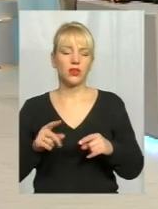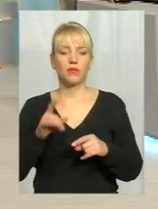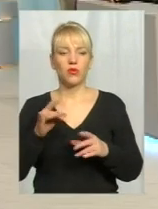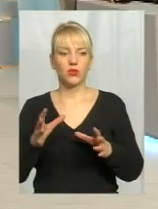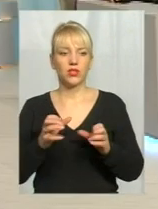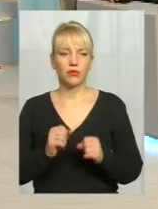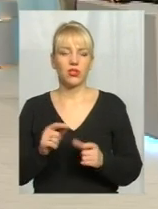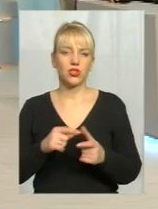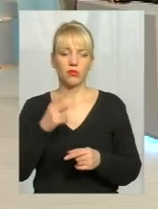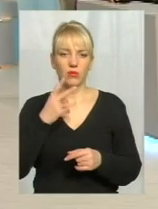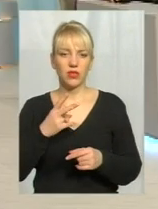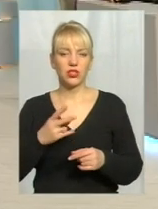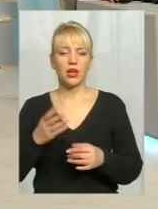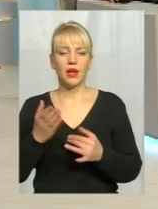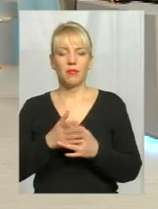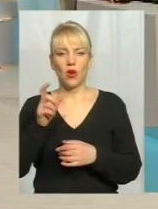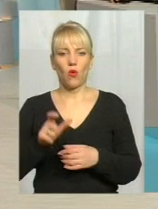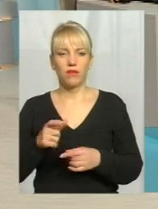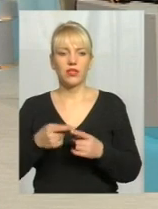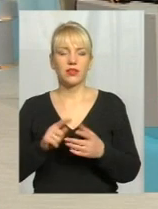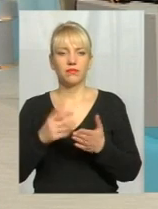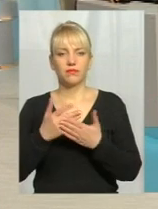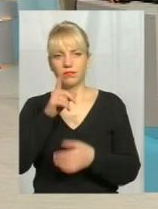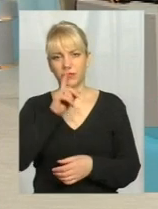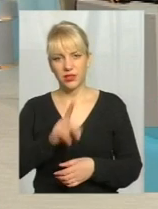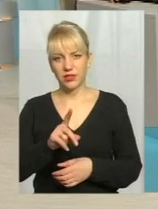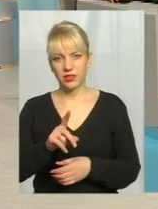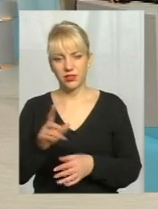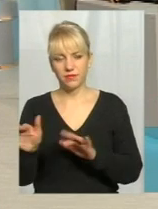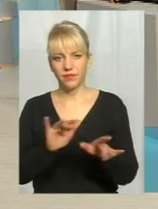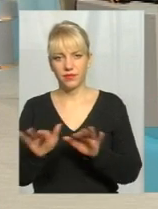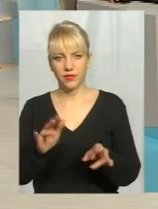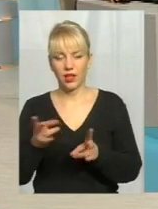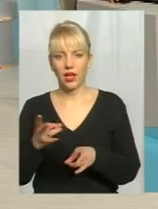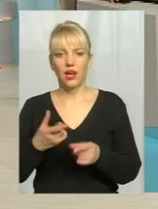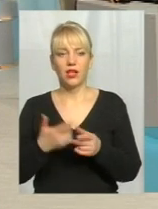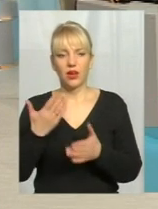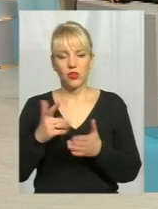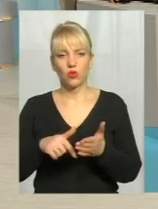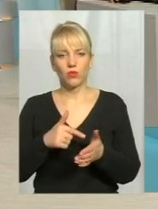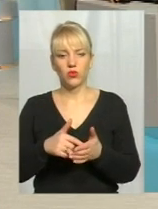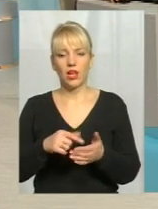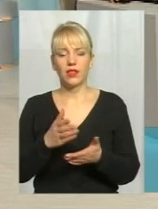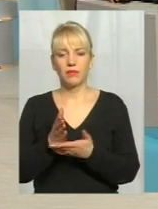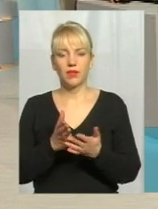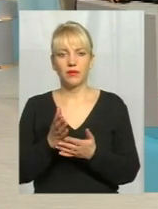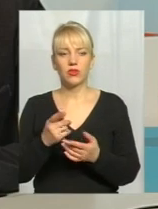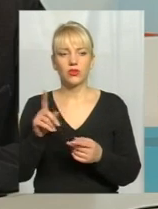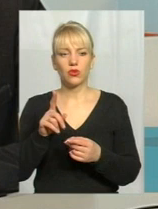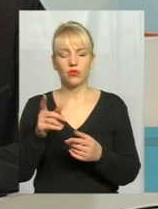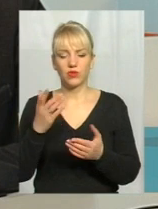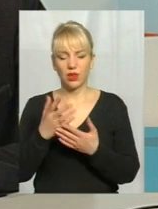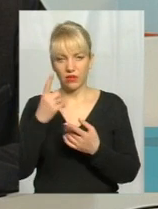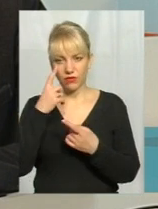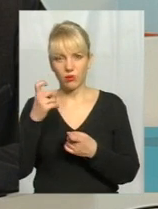щоб це побачив пільговик, то це займає десь близько місяця. Тому що комунальна служба, якщо вона отримує інформацію про те, що є пільговик,